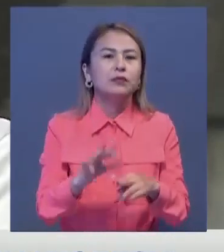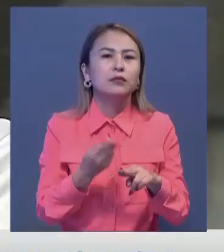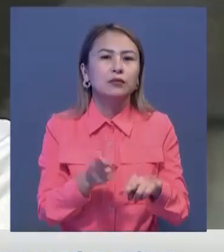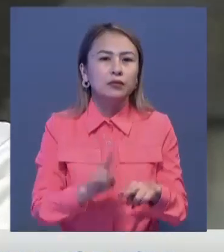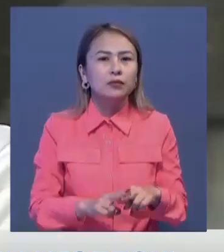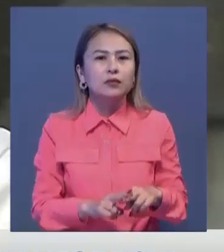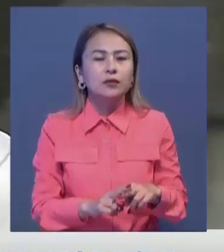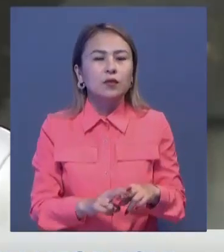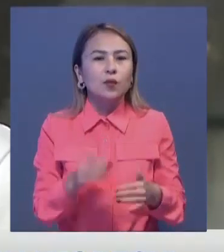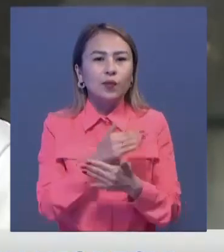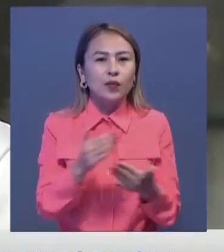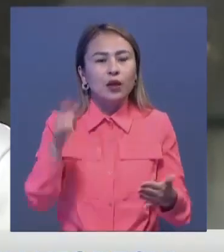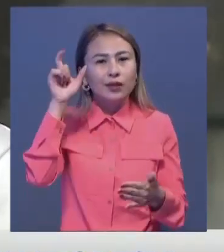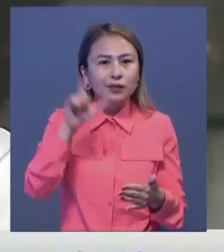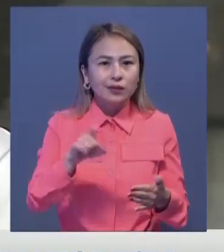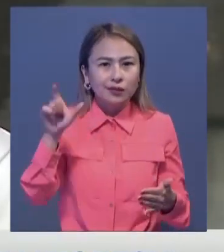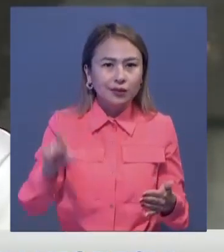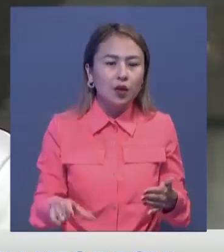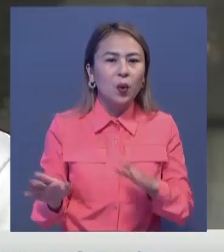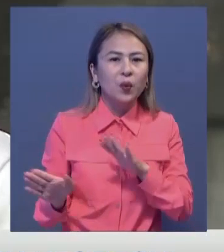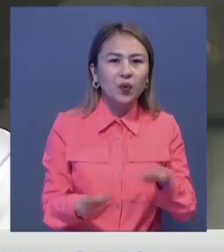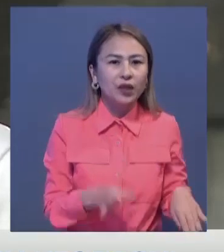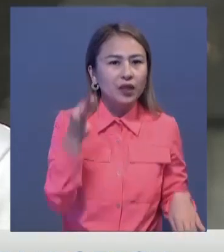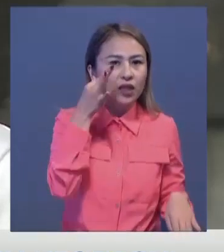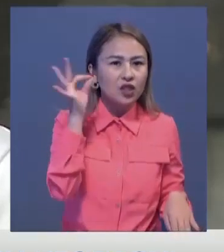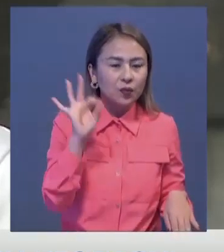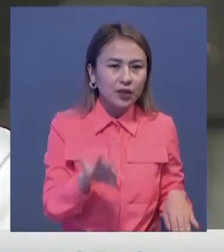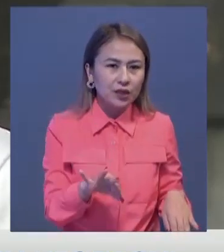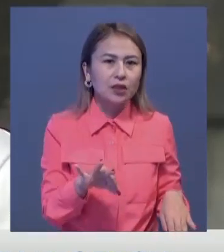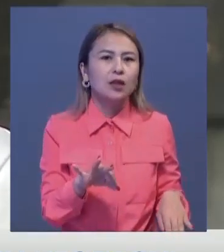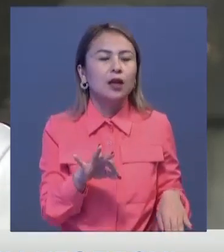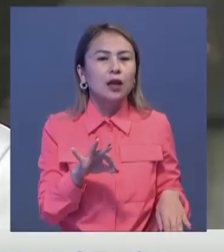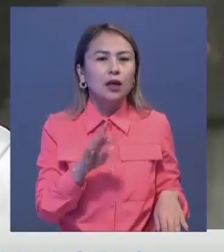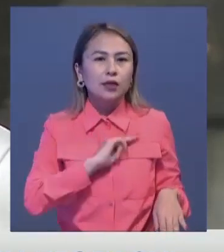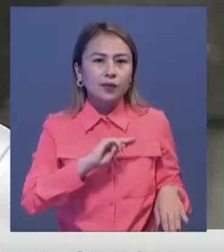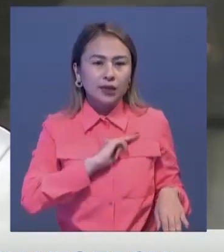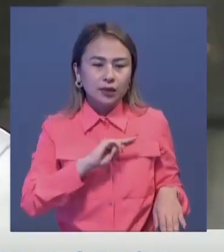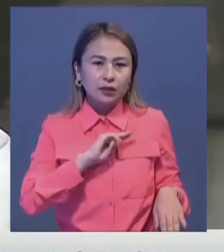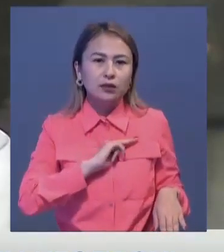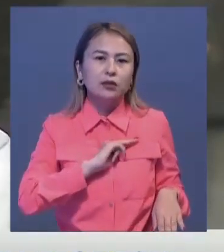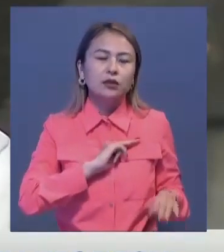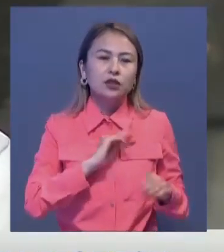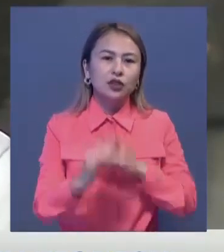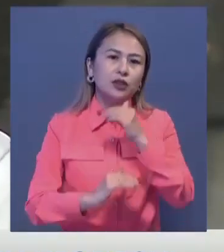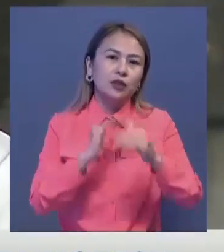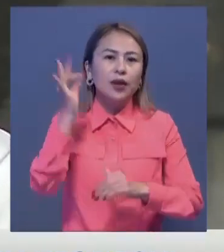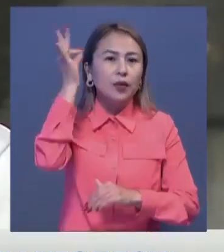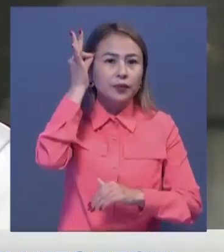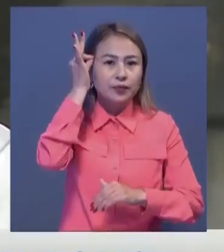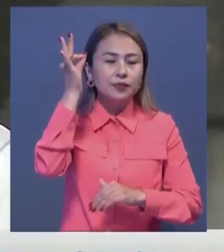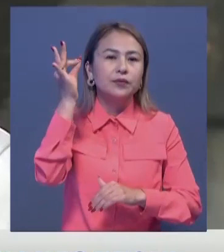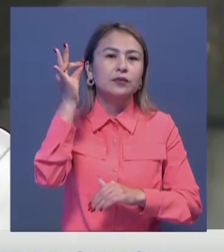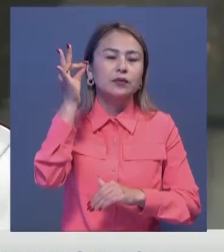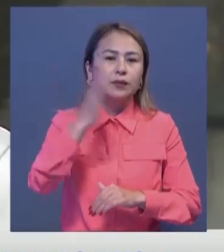осы қысының өткен тәжіребесін қызметтегі жетстіктерін ескере отырып,